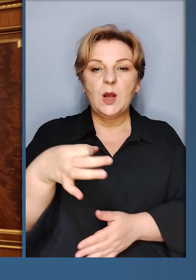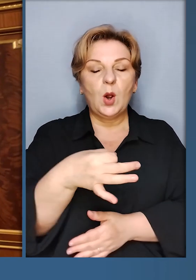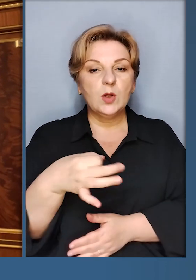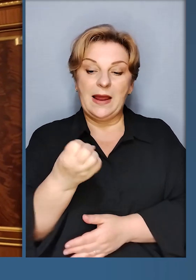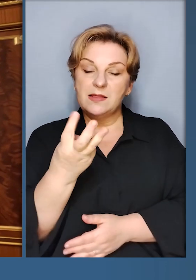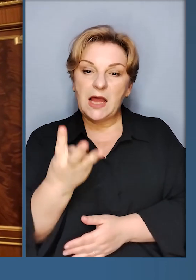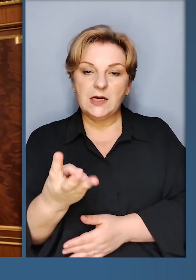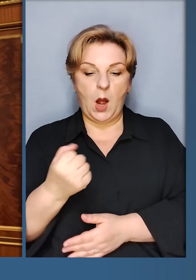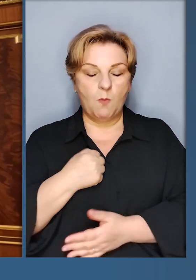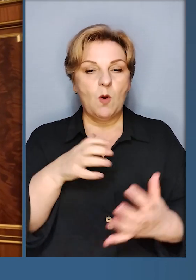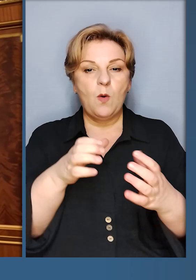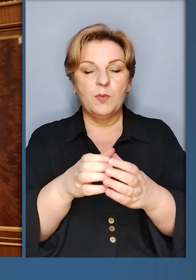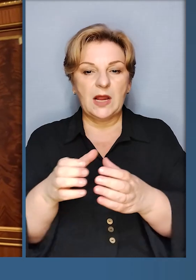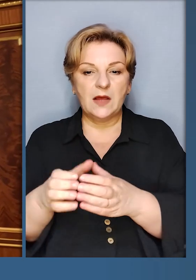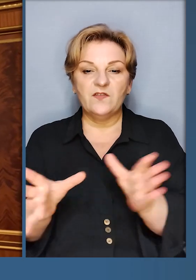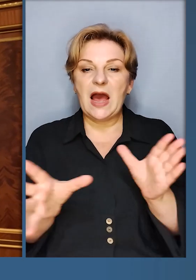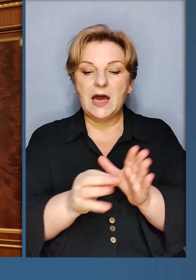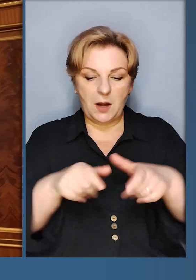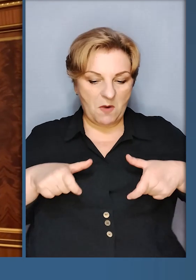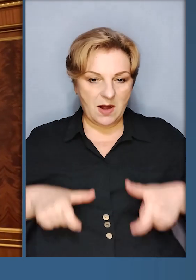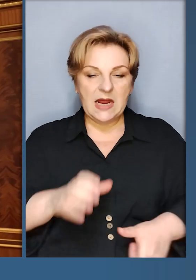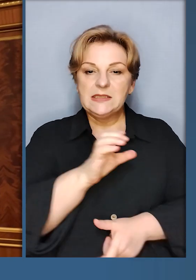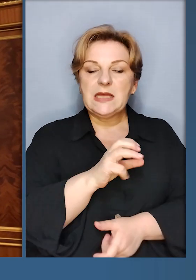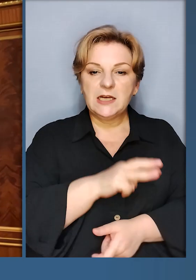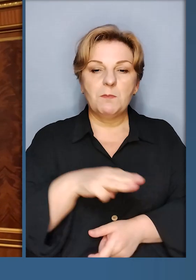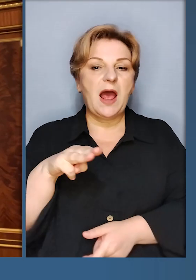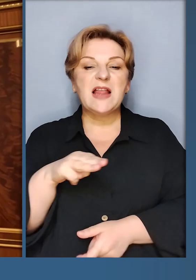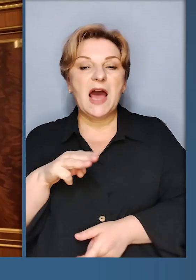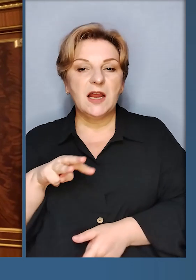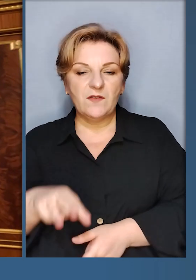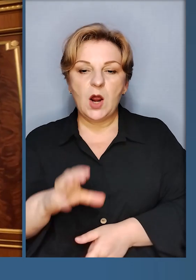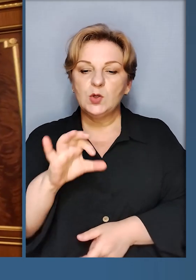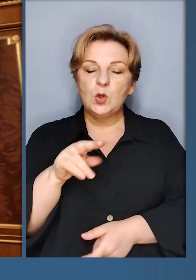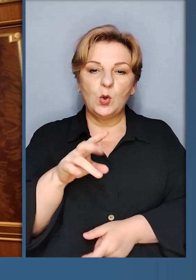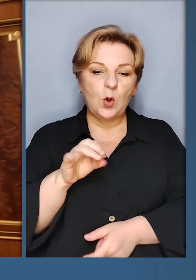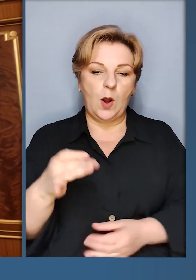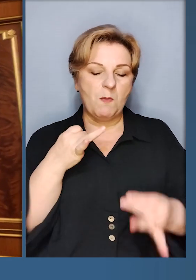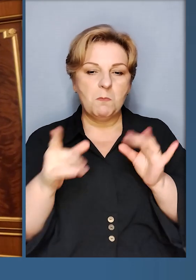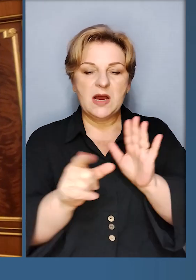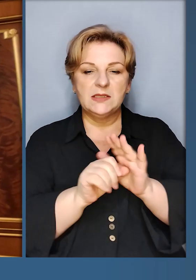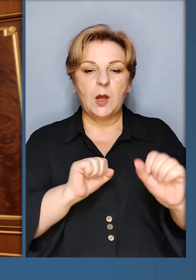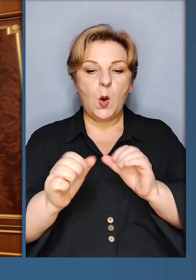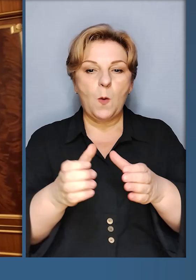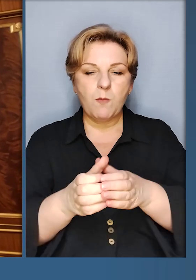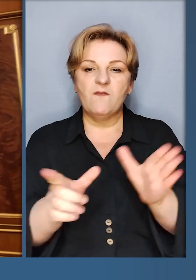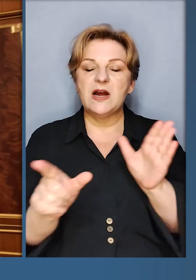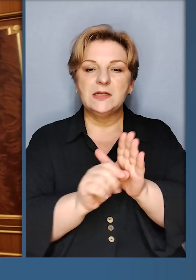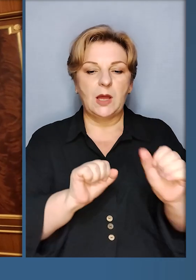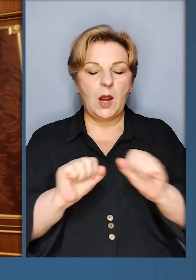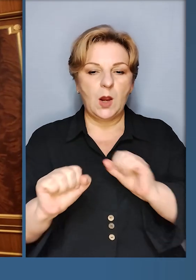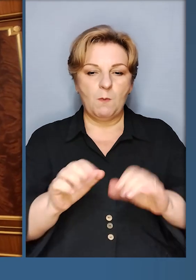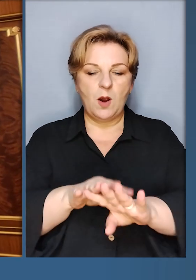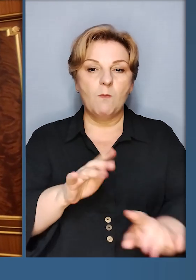Борізька область. Тринадцять бойових бригад разом з генералом Сирським, Тарнавським, Соделем поспілкувалися з комбригами, з